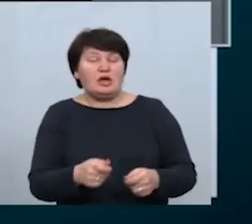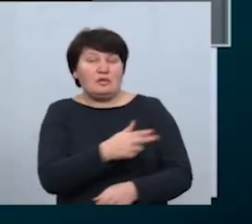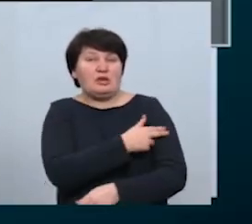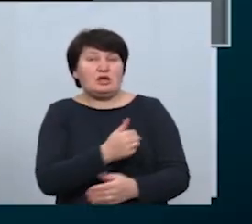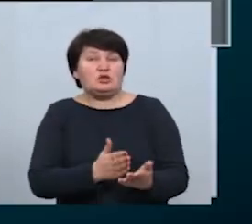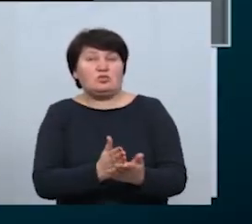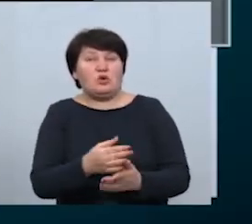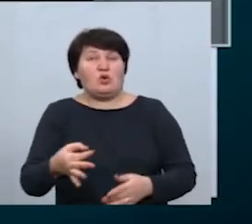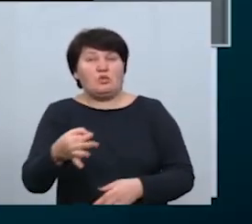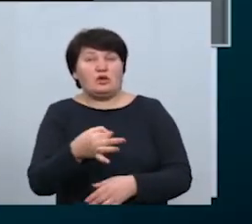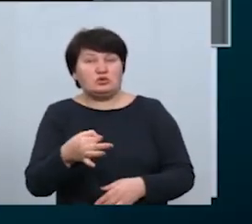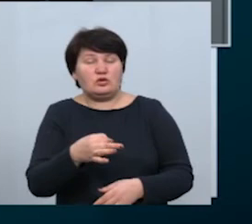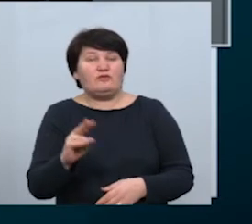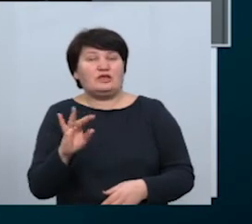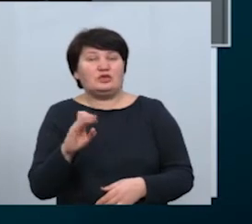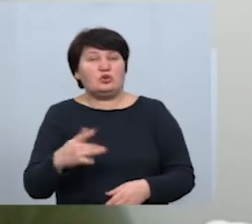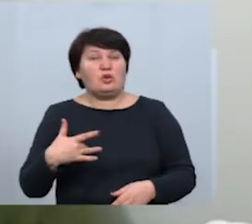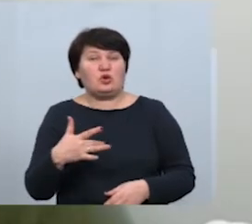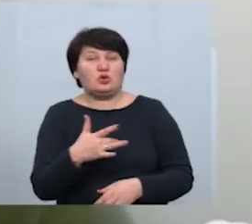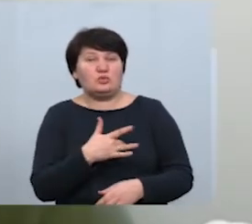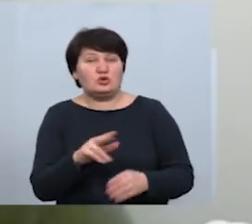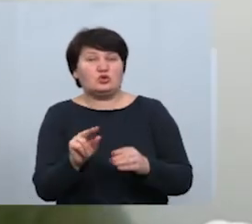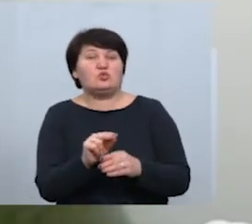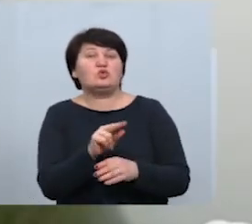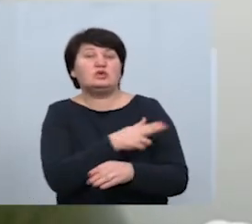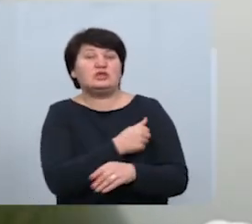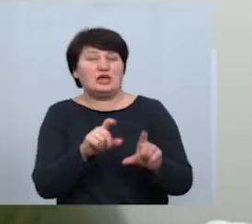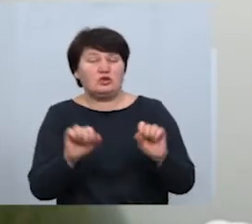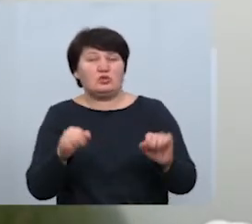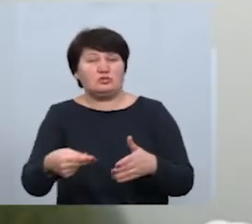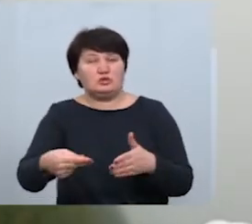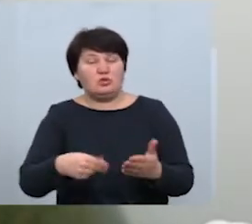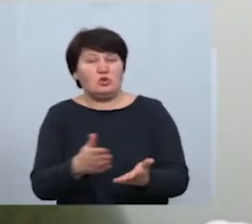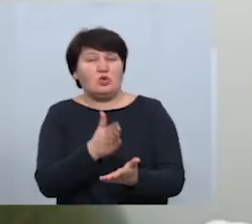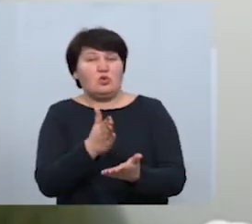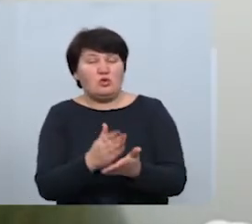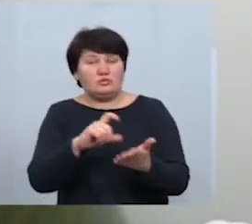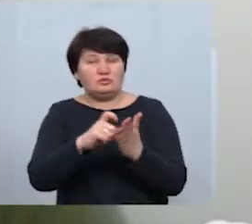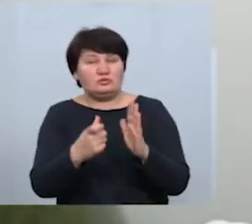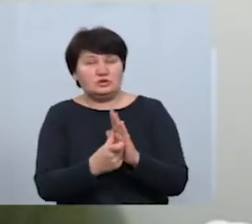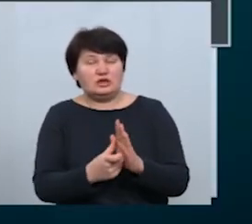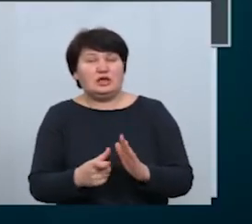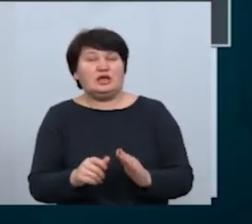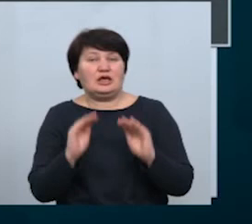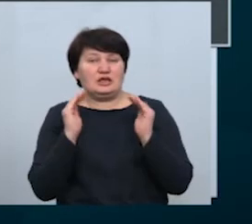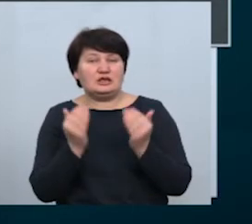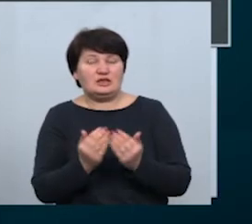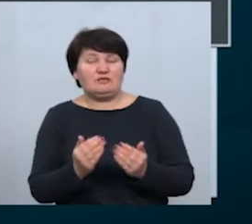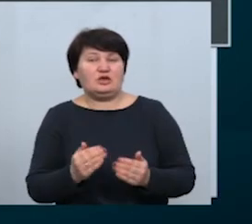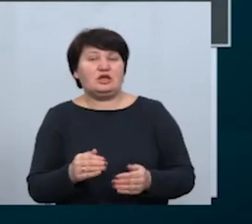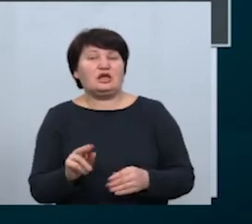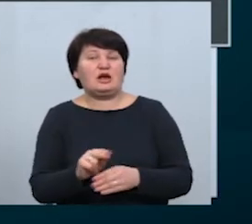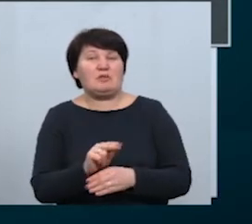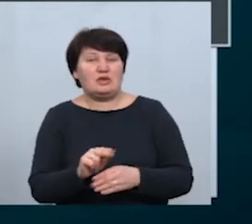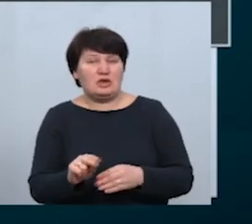обласному фтизіопульмонологічному центру зможуть підписати при умові наявності палати інтенсивної терапії. Не стоїть питання